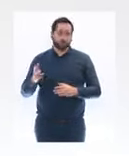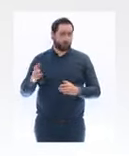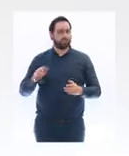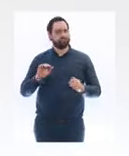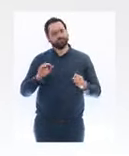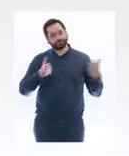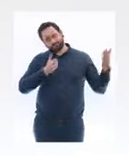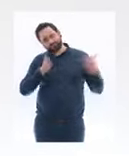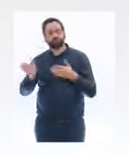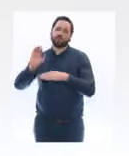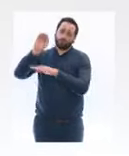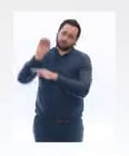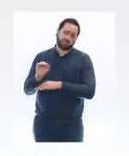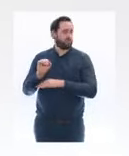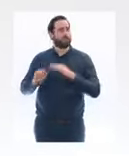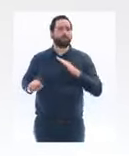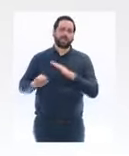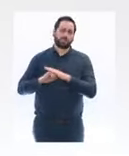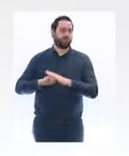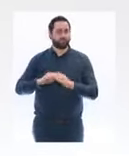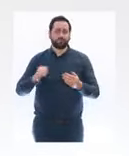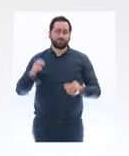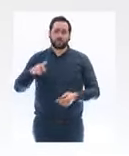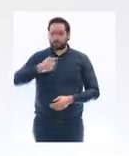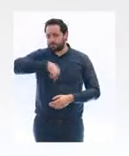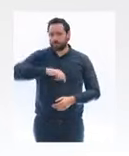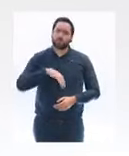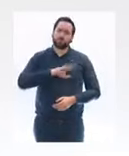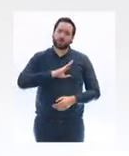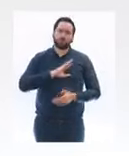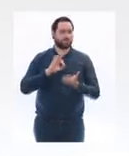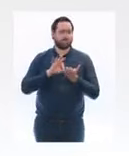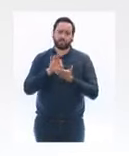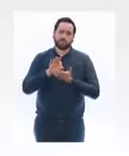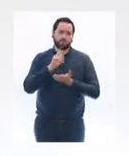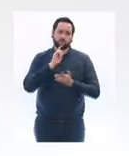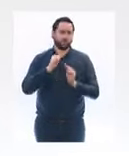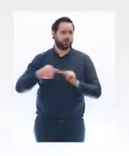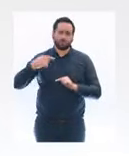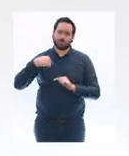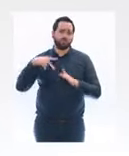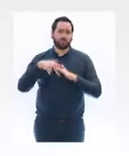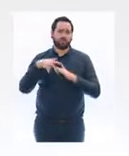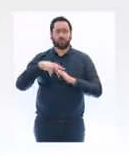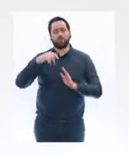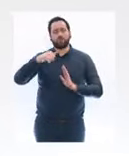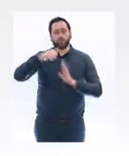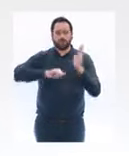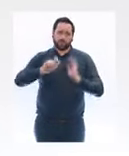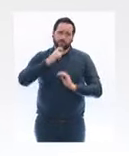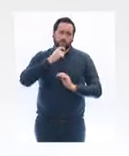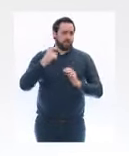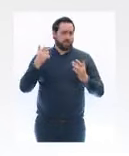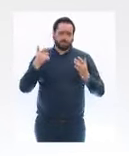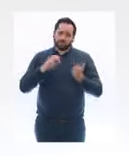Parce que c'est notre responsabilité, c'est notre stratégie depuis le premier jour de la crise sanitaire, nous ne changerons pas de stratégie. Mais ça ne veut pas dire pour autant